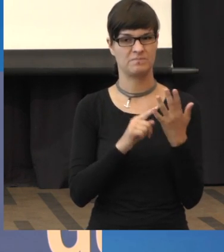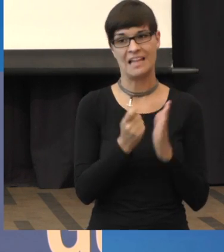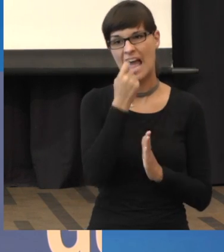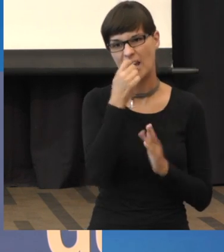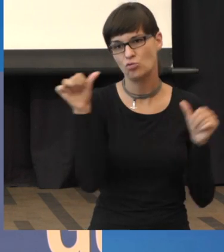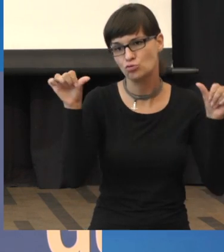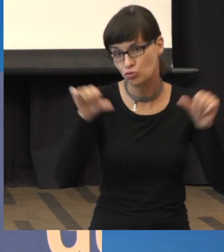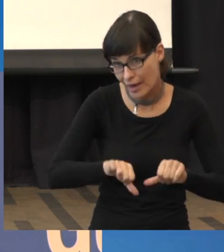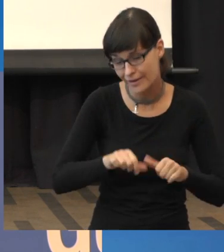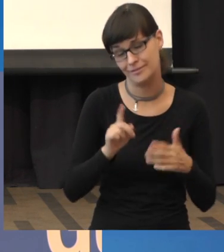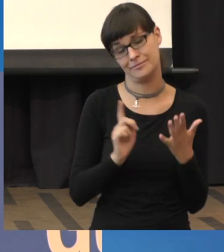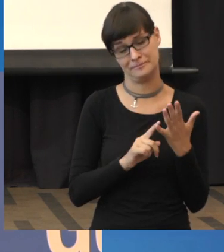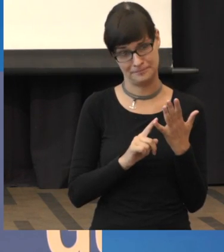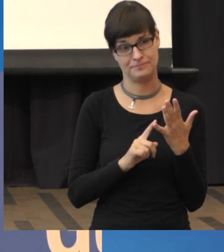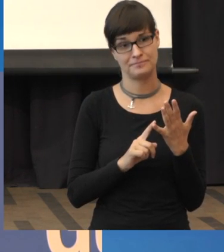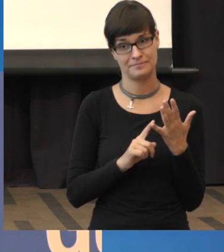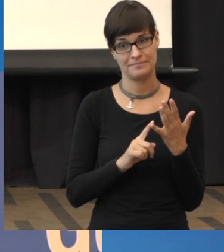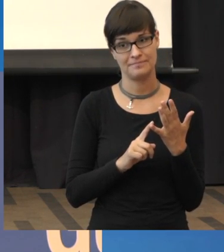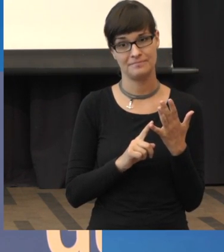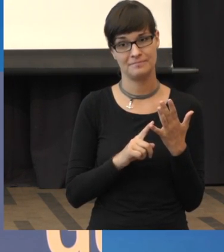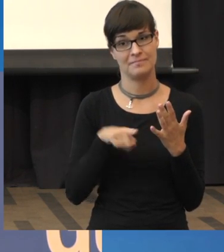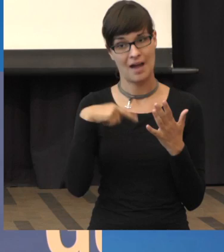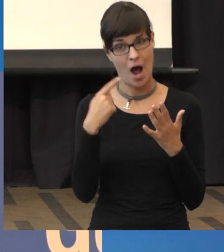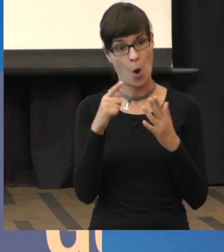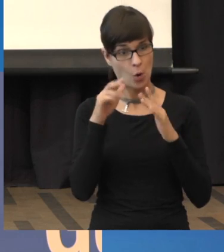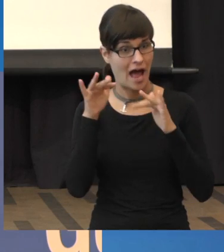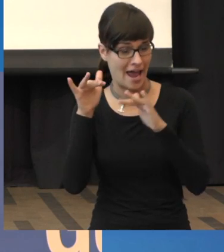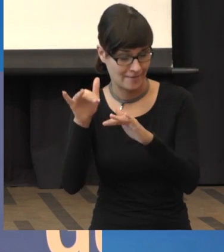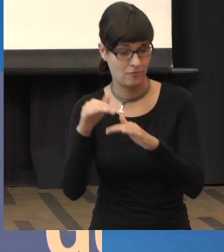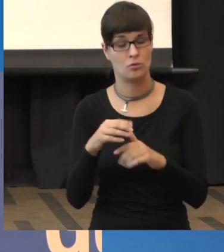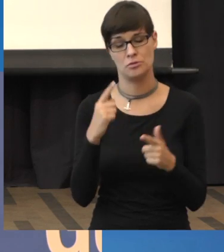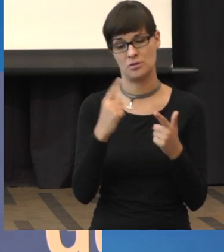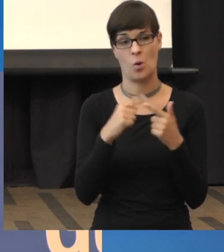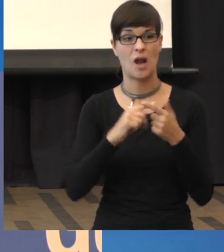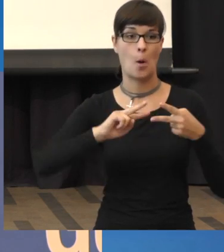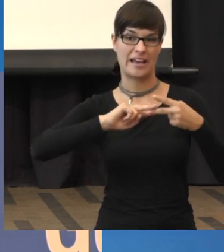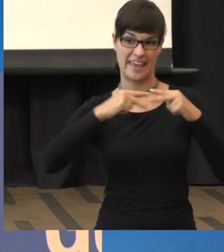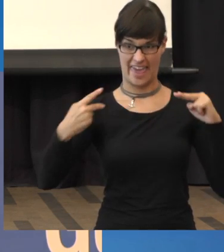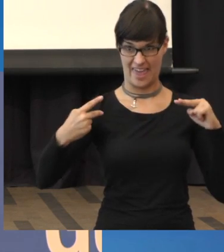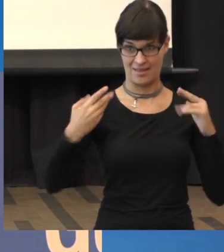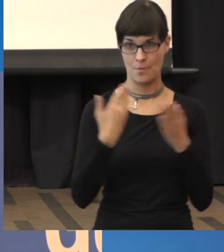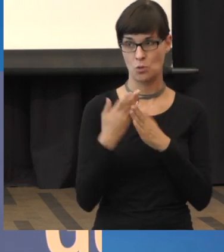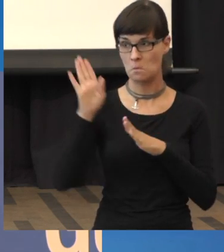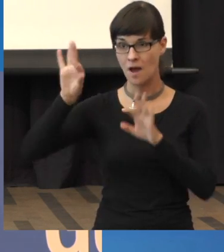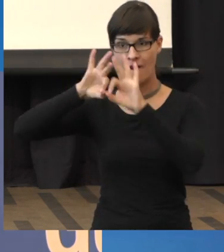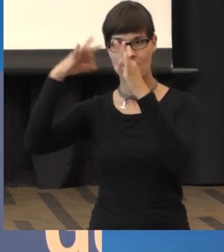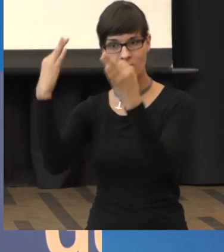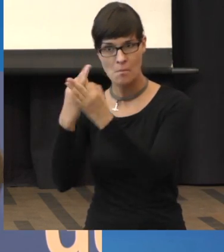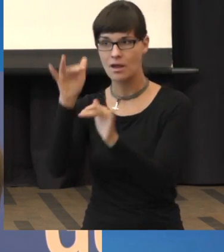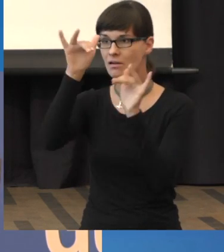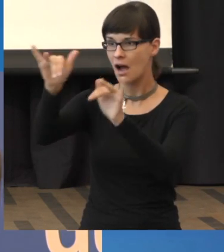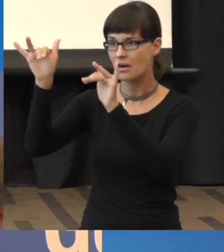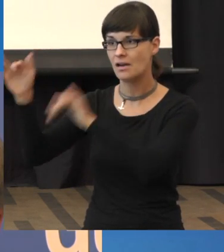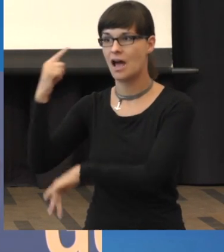komme ich gleich noch drauf zurück, und hat auch eine gewisse vererbliche Komponente. Das heißt, wenn Sie in der Familie Makuladegeneration haben